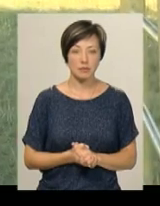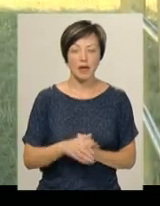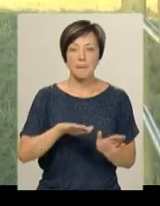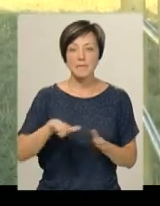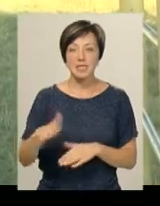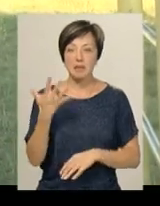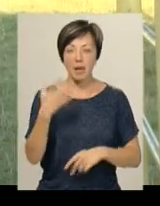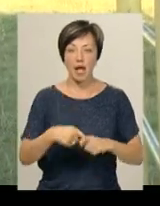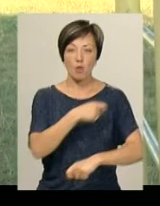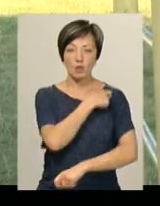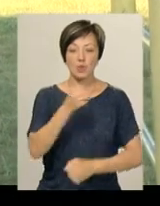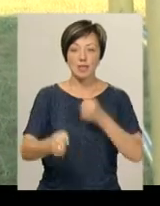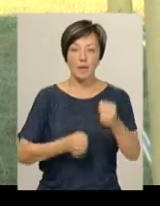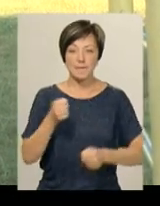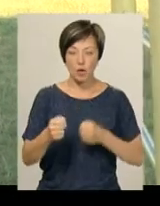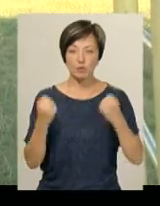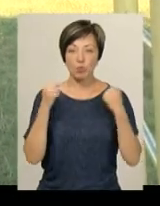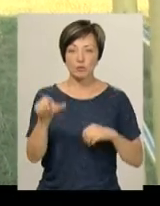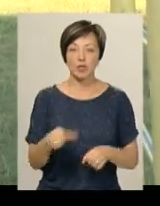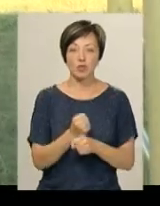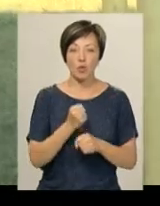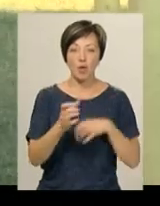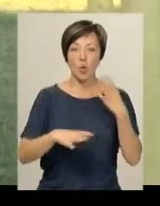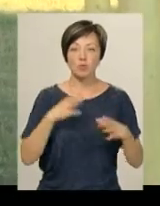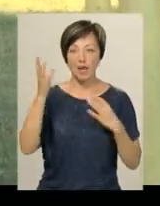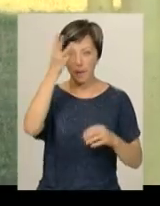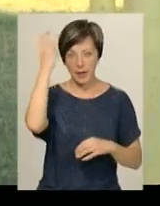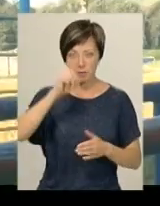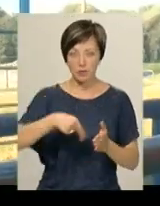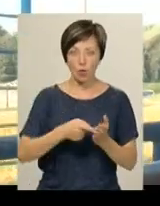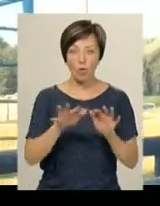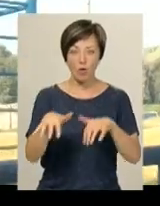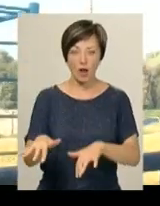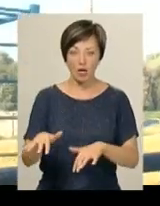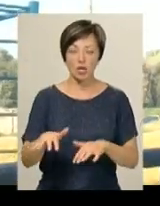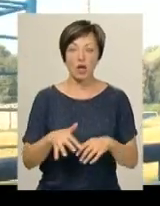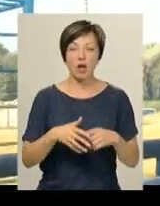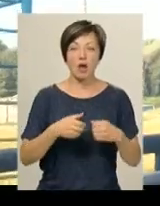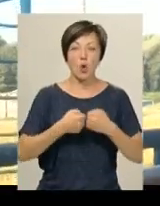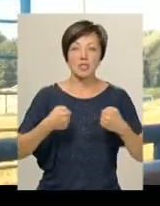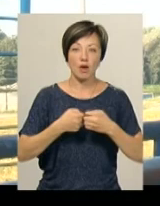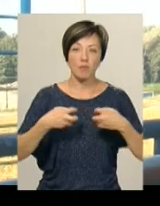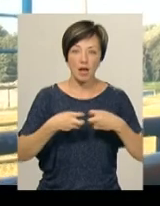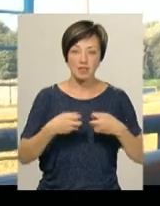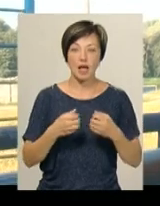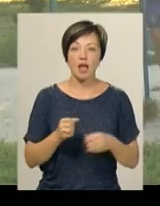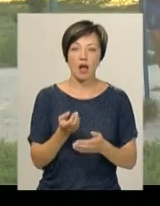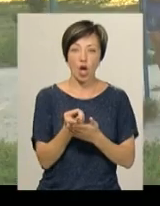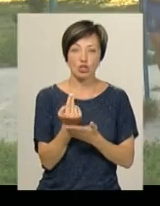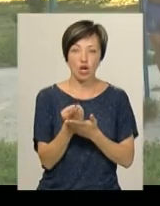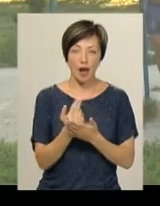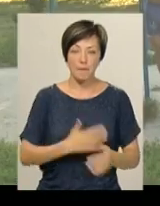Після п'ятикілометрового забігу Руслан Сідлецький робить розминку на Хмельницькому міському пляжі. Розтягує м'язи і качає прес.